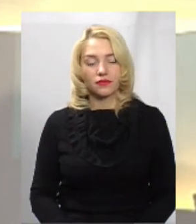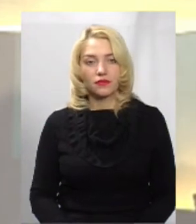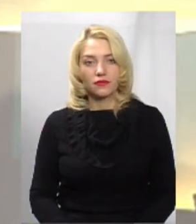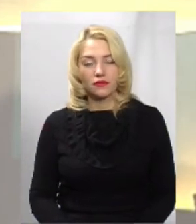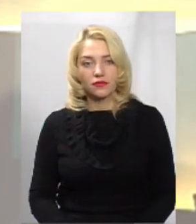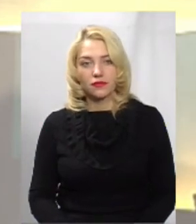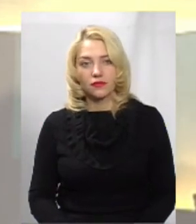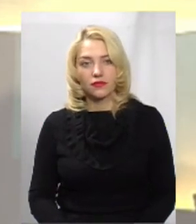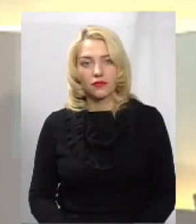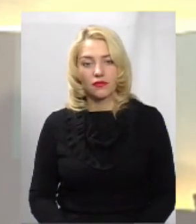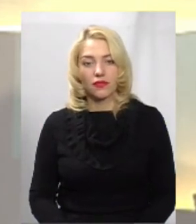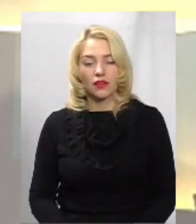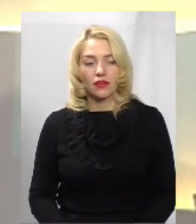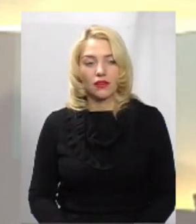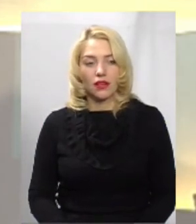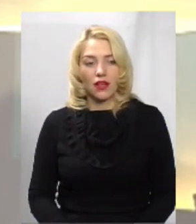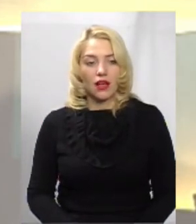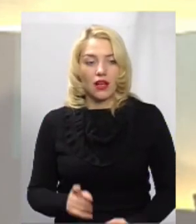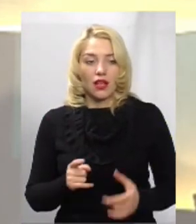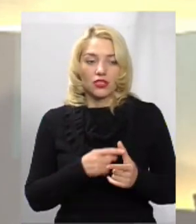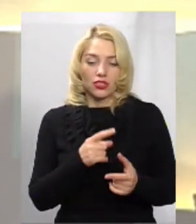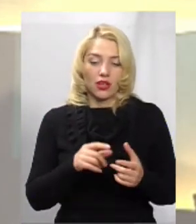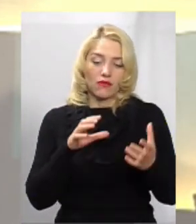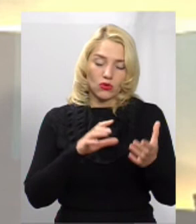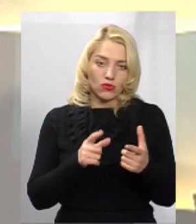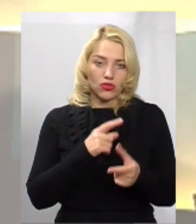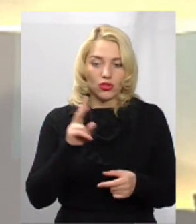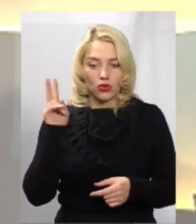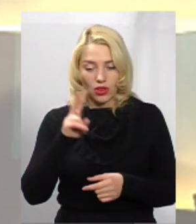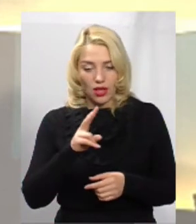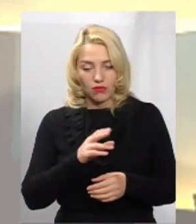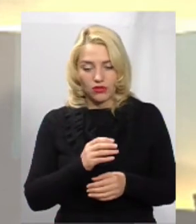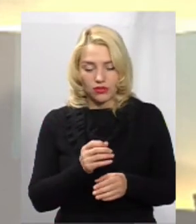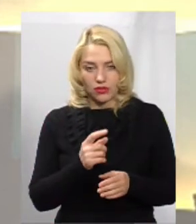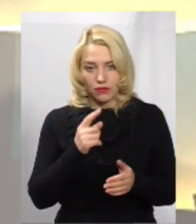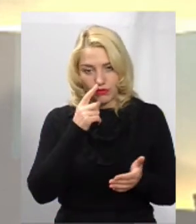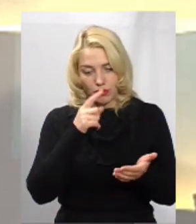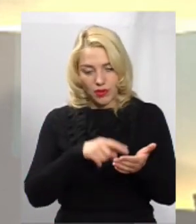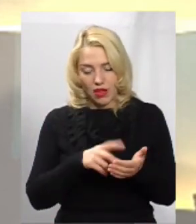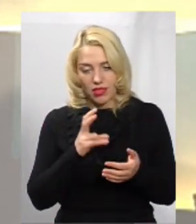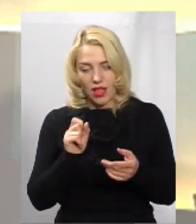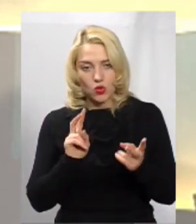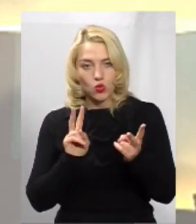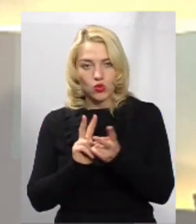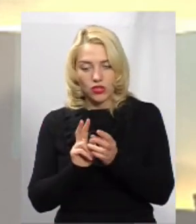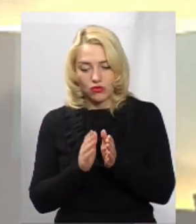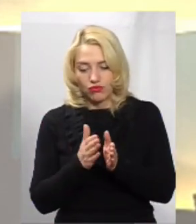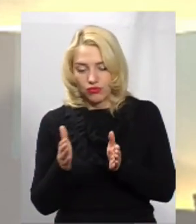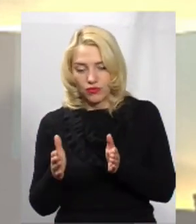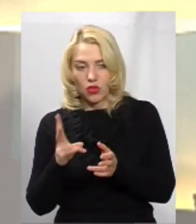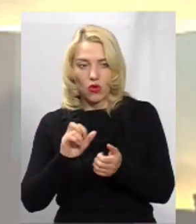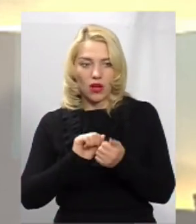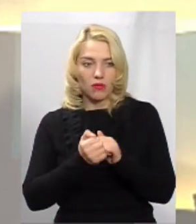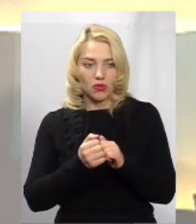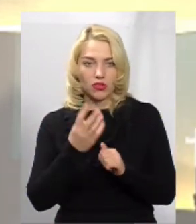Разом з тим, попро те, що автобус чи тролейбус виїжджає частково на зустрічну вулицю, разом з тим вулиця Кам